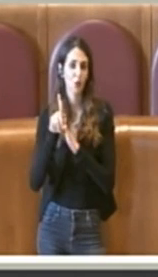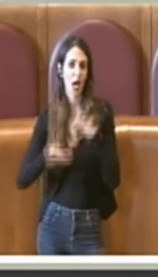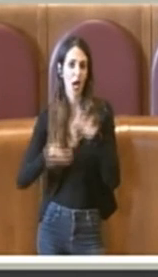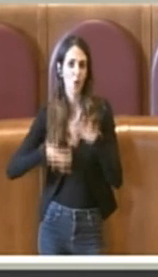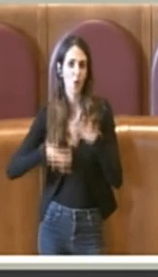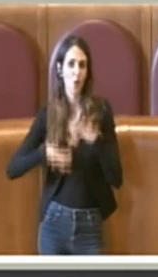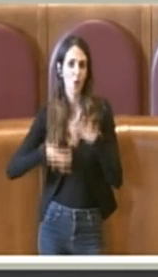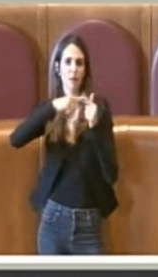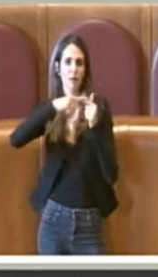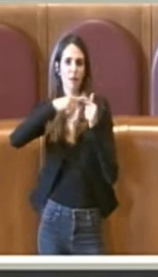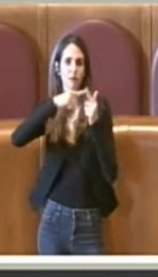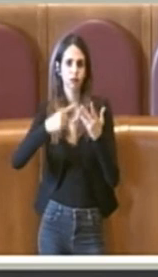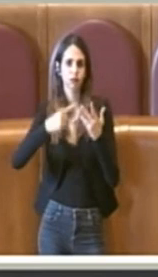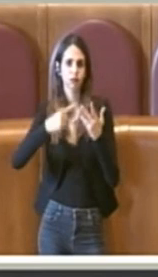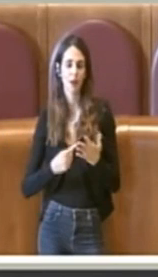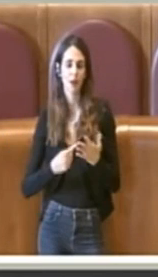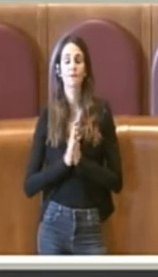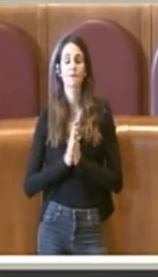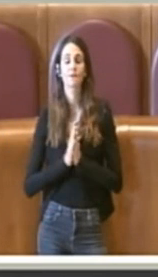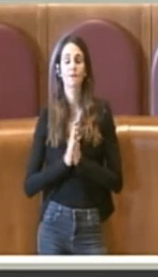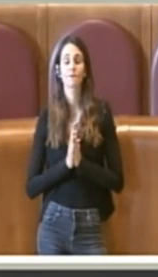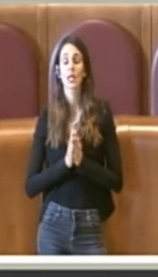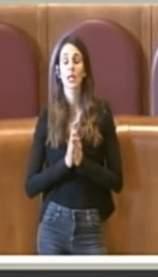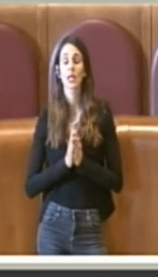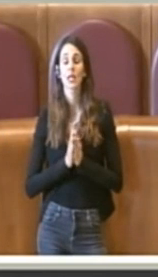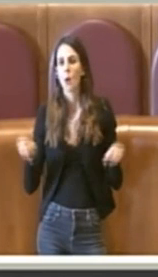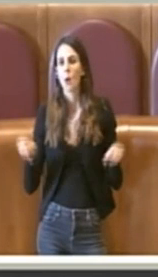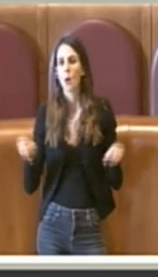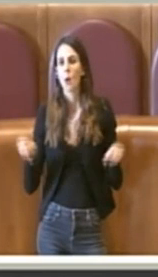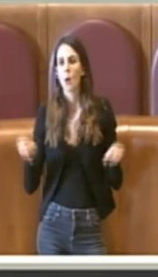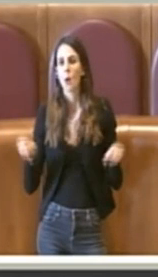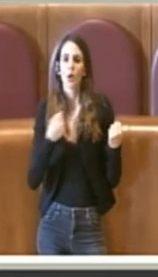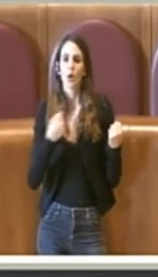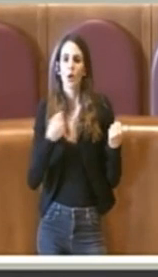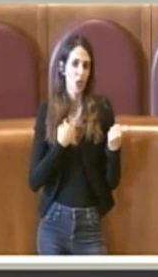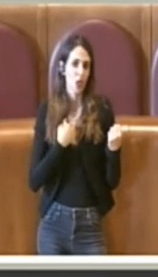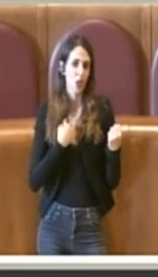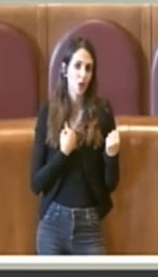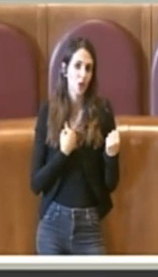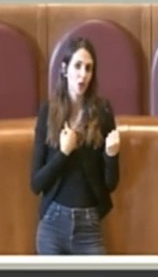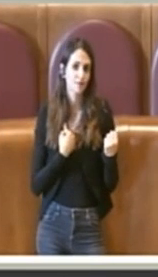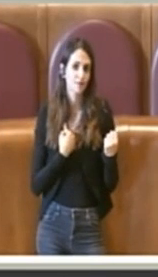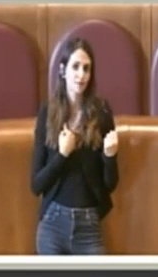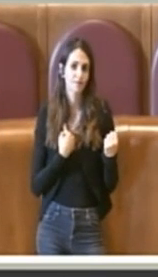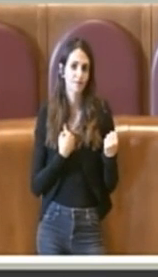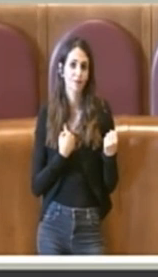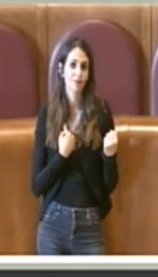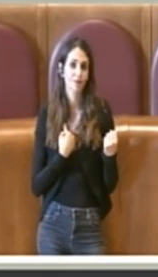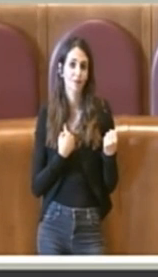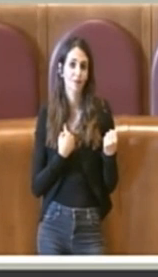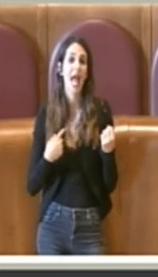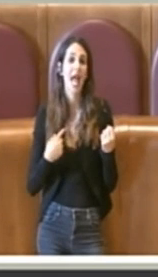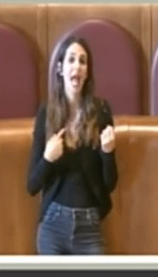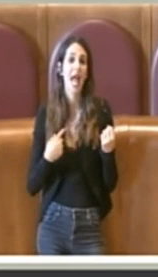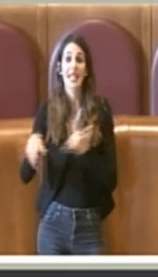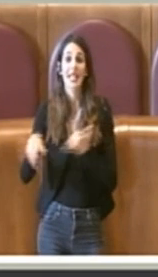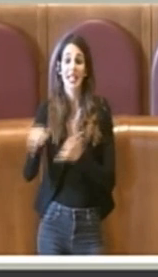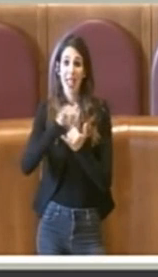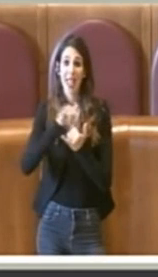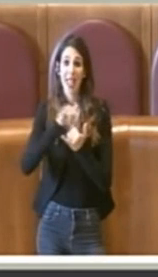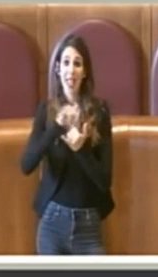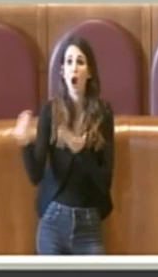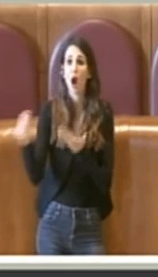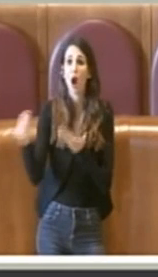Purtroppo fu girata da qualcuno, io non ho avuto tutta la corrispondenza, come ha dichiarato